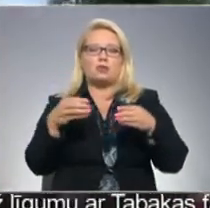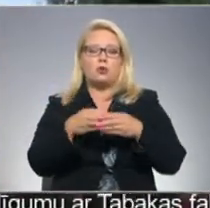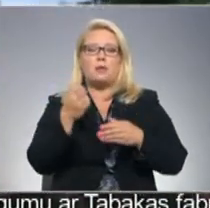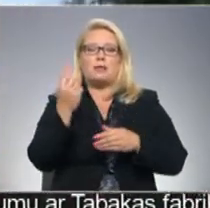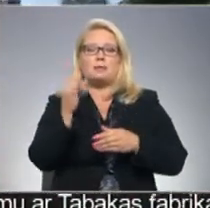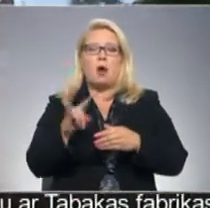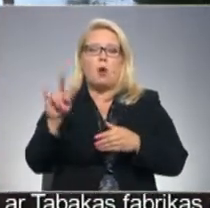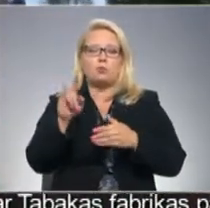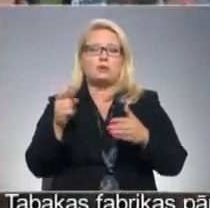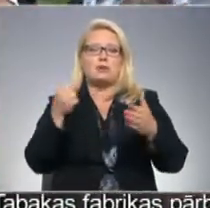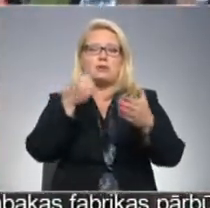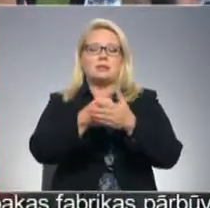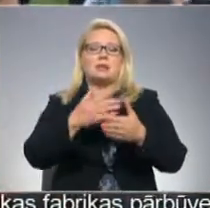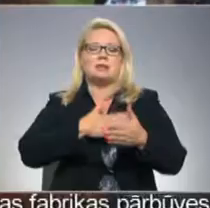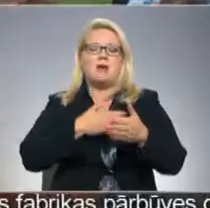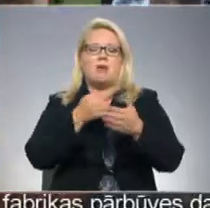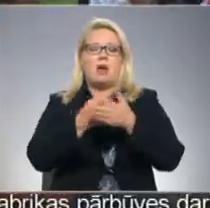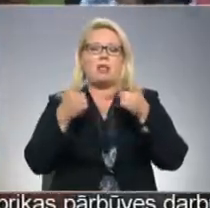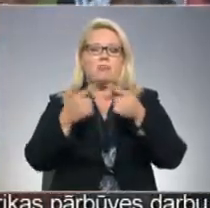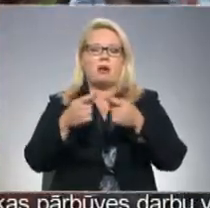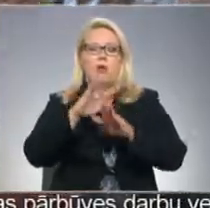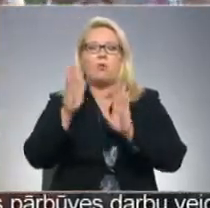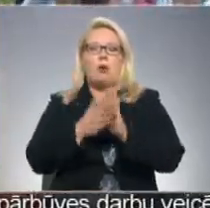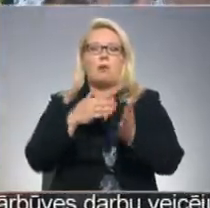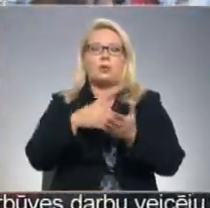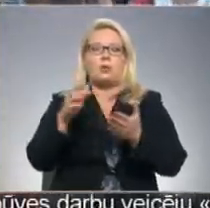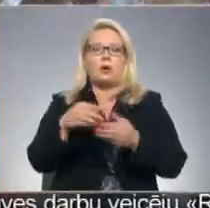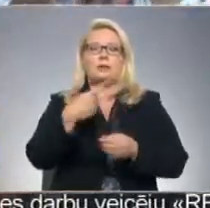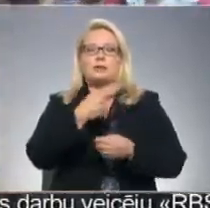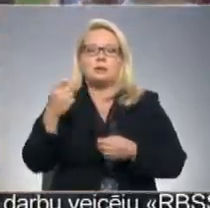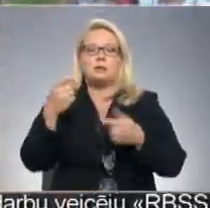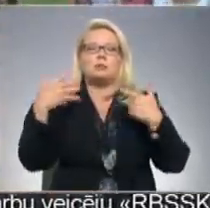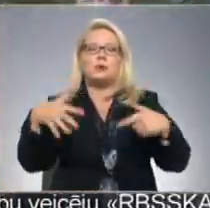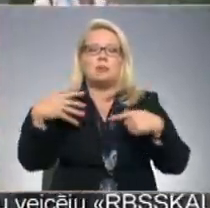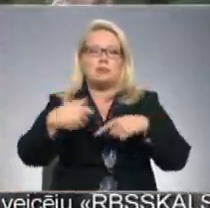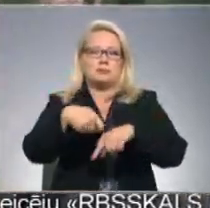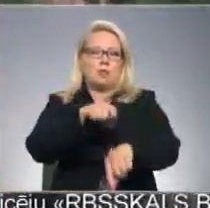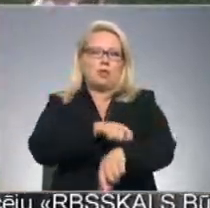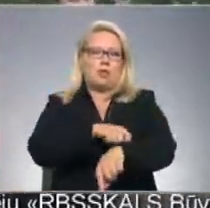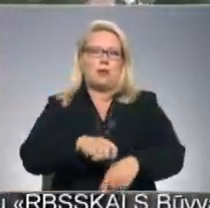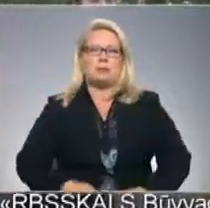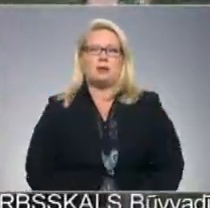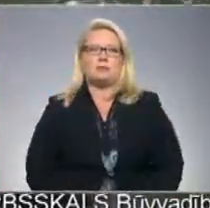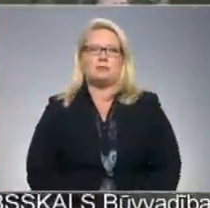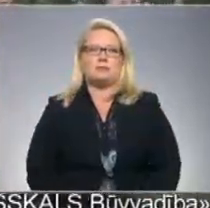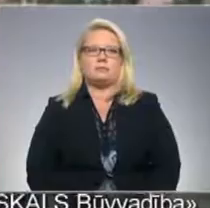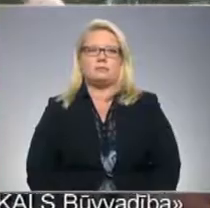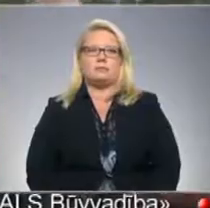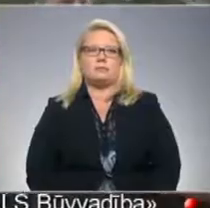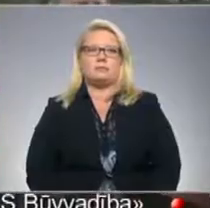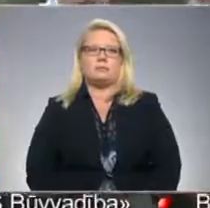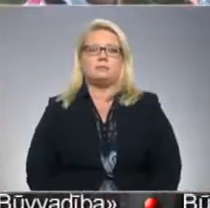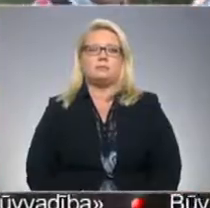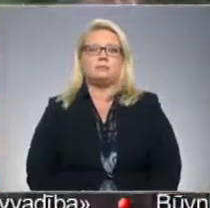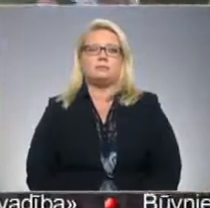augustā sasniegs savu galamērķi, kopā noejot 170 kilometrus. Mēs pats cēlasim savas